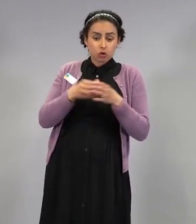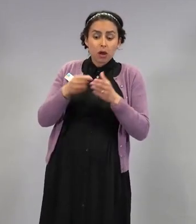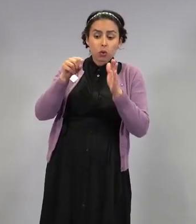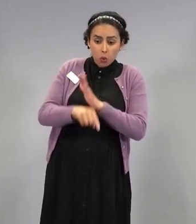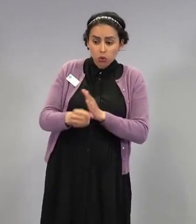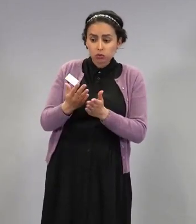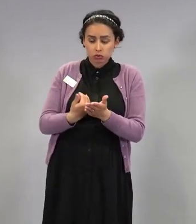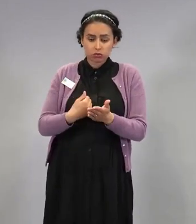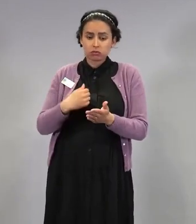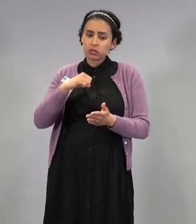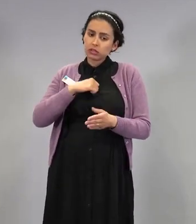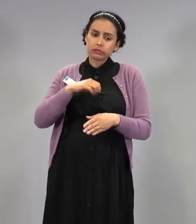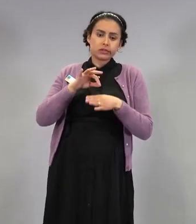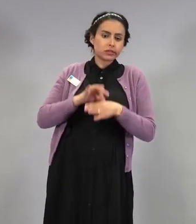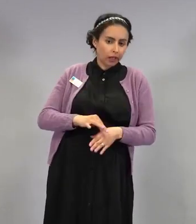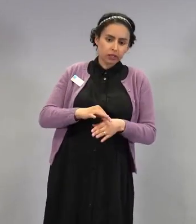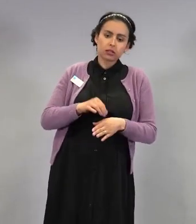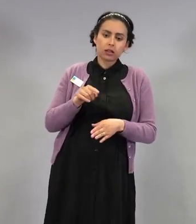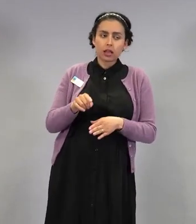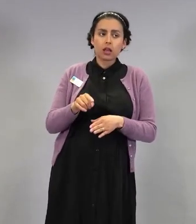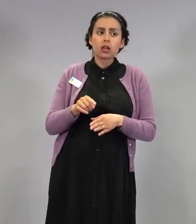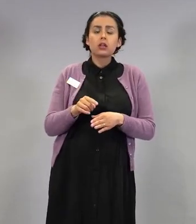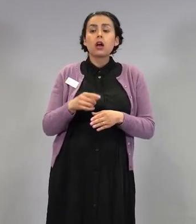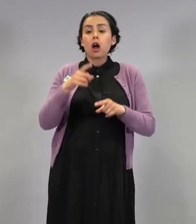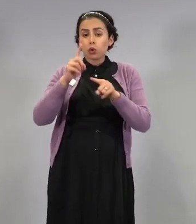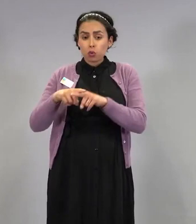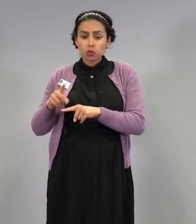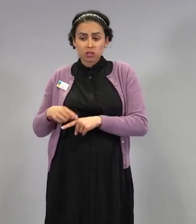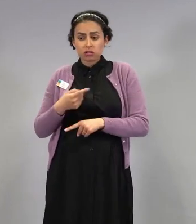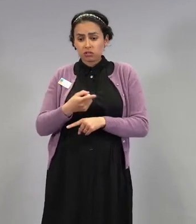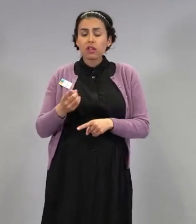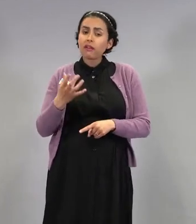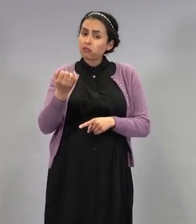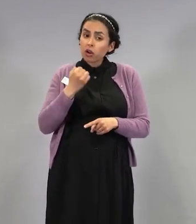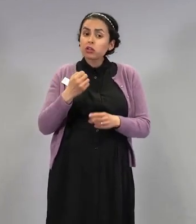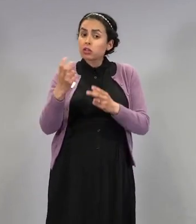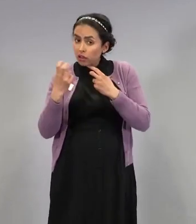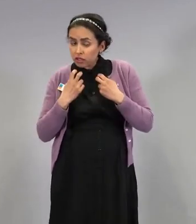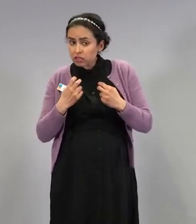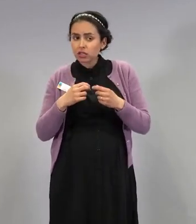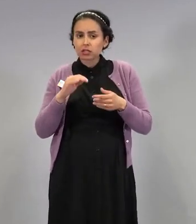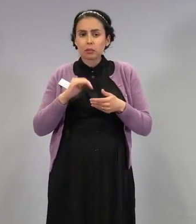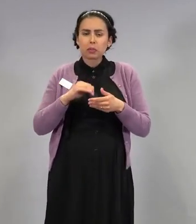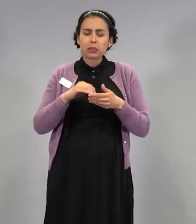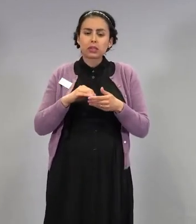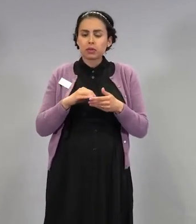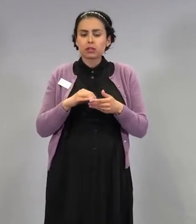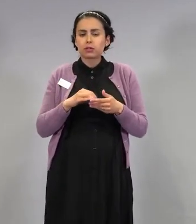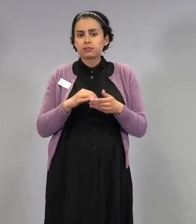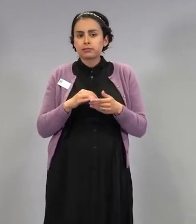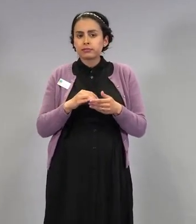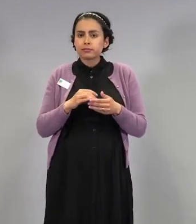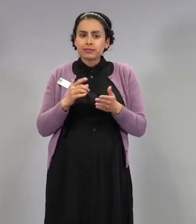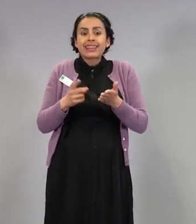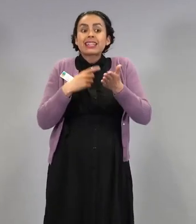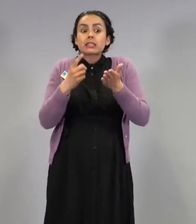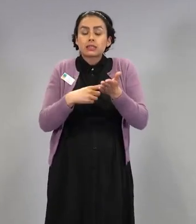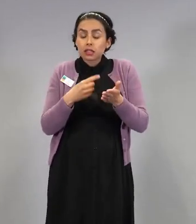mahdollisuus tehdä vaikka pistokokeinan katsoa, että ihmiset pääasiassa puhuu totta. Mutta kyllä varmasti